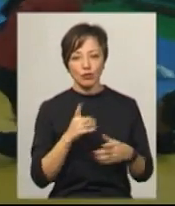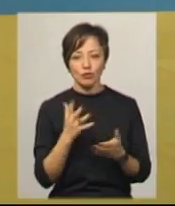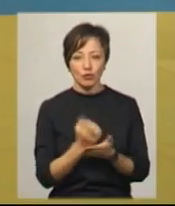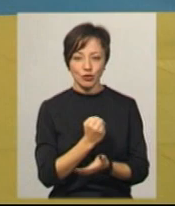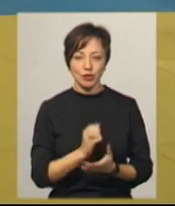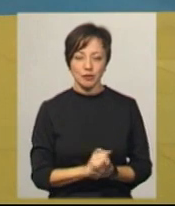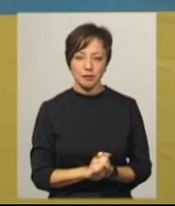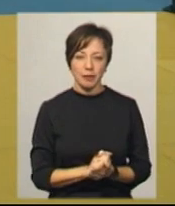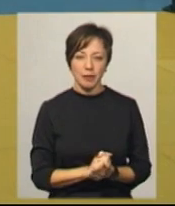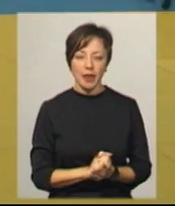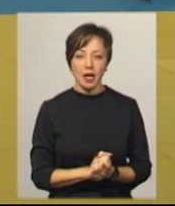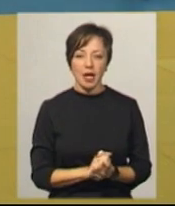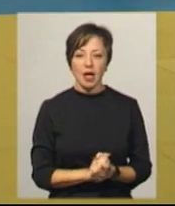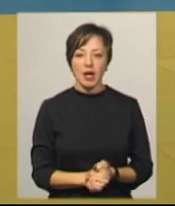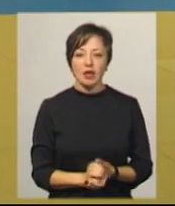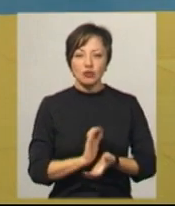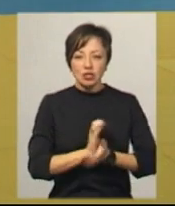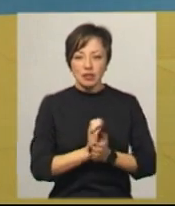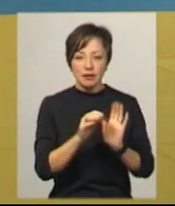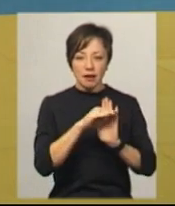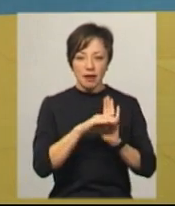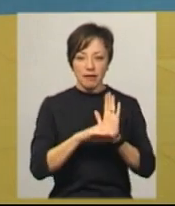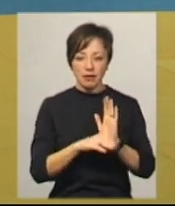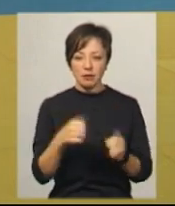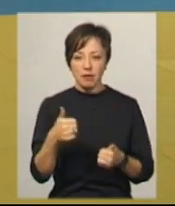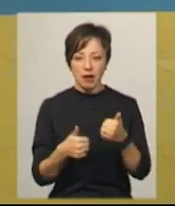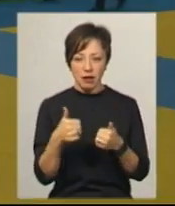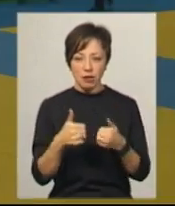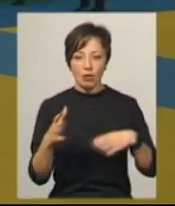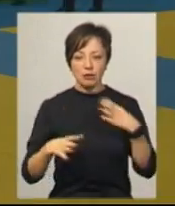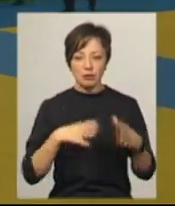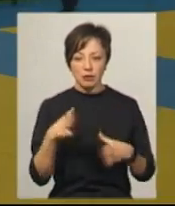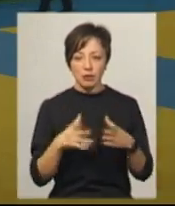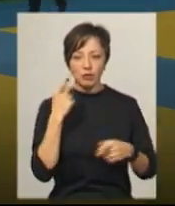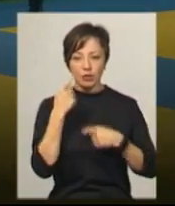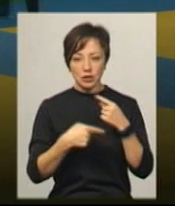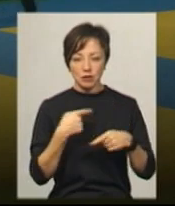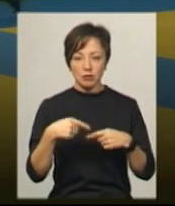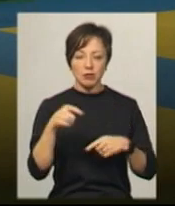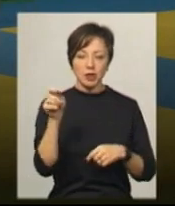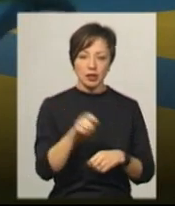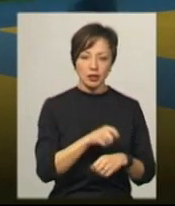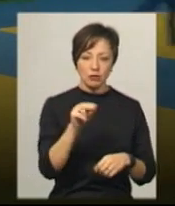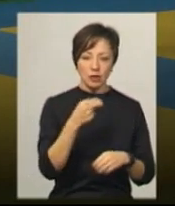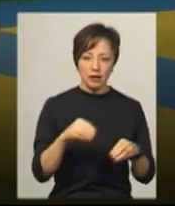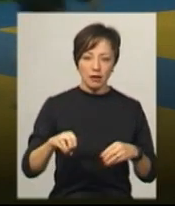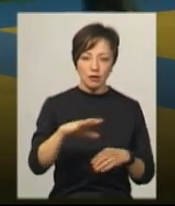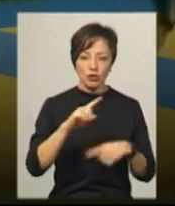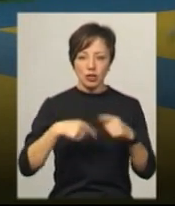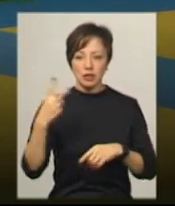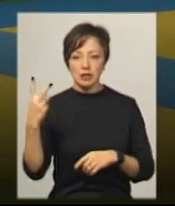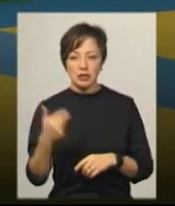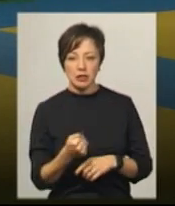виходилося. Через чільний графік змагань спортсмени готуються постійно, каже Олександр Марчук. Їхали з чемпіонату Європи з бойового самбо. Тут через три